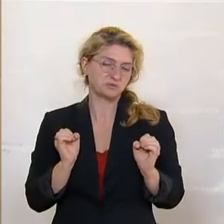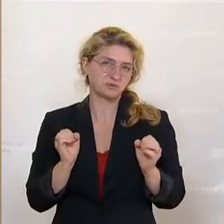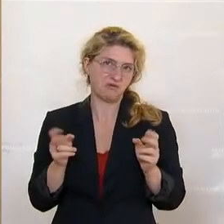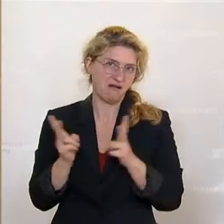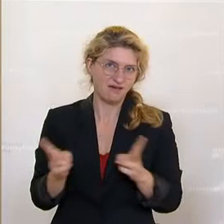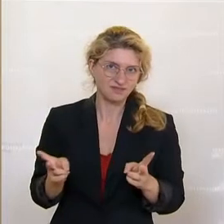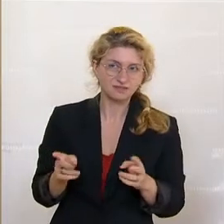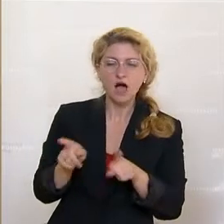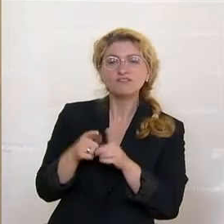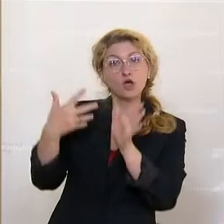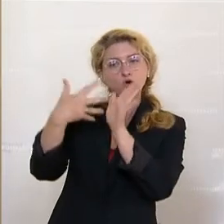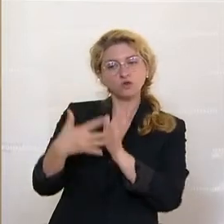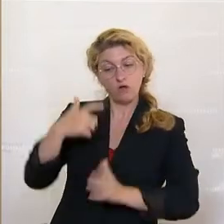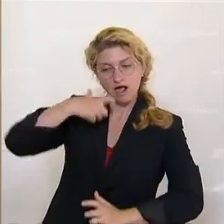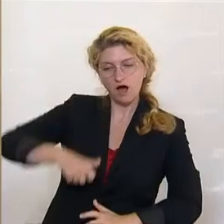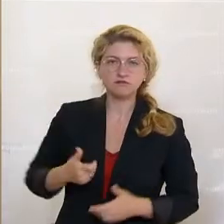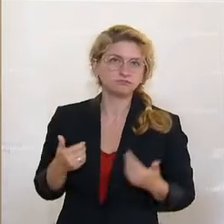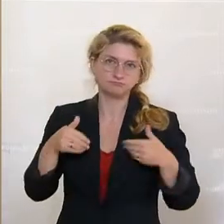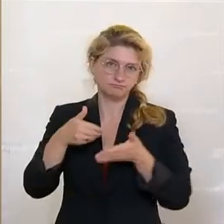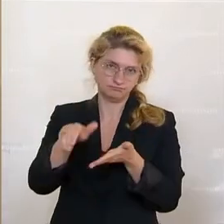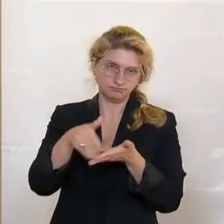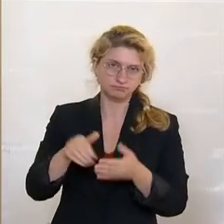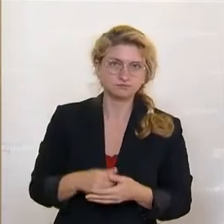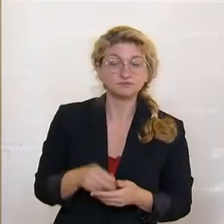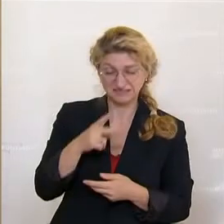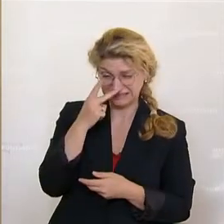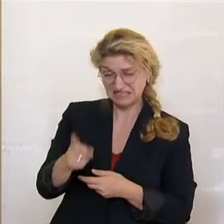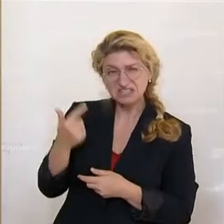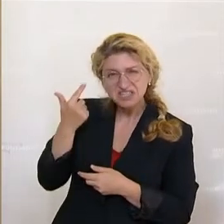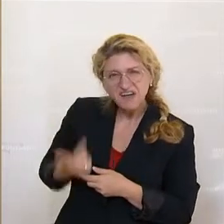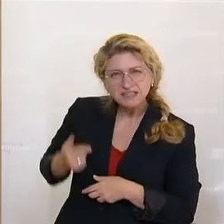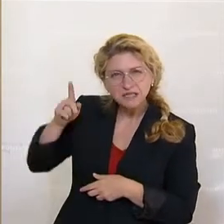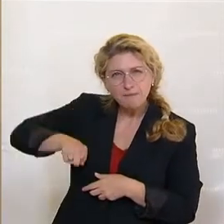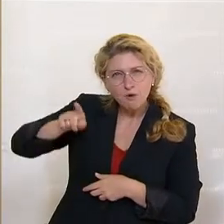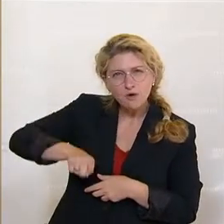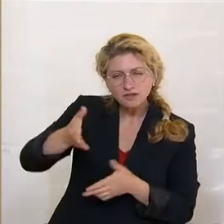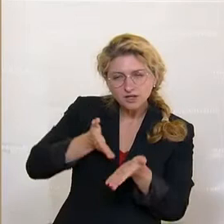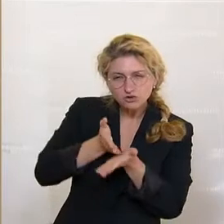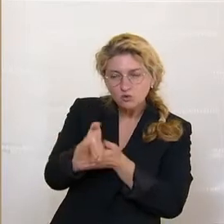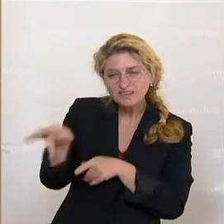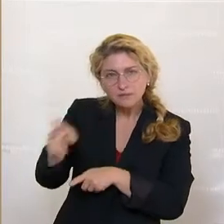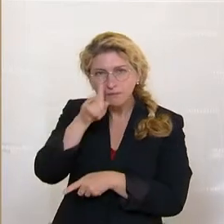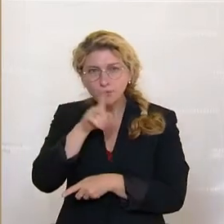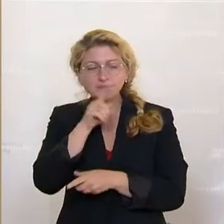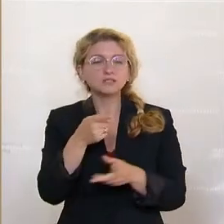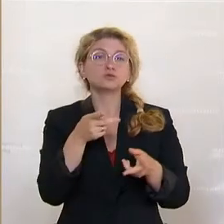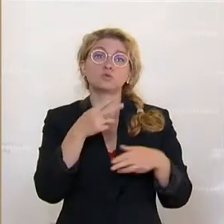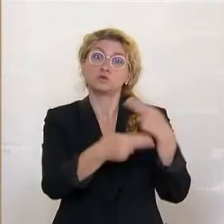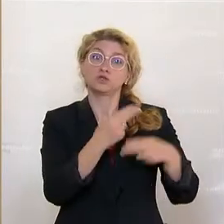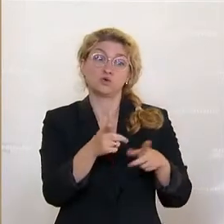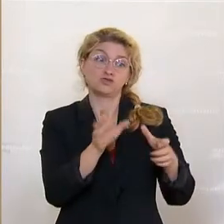über 20 Monate lang diesen Untersuchungsausschuss versucht haben zu behindern. Begonnen hat es ja damit,